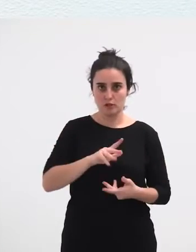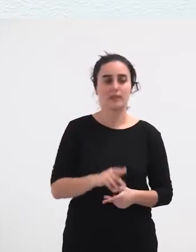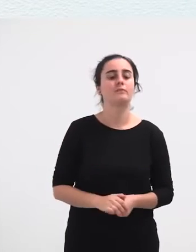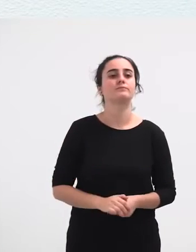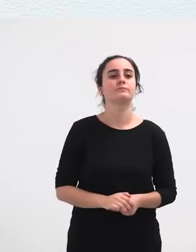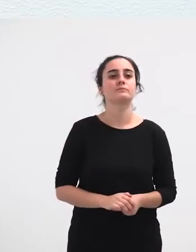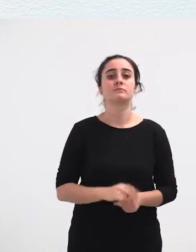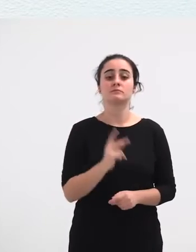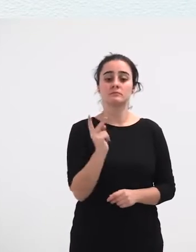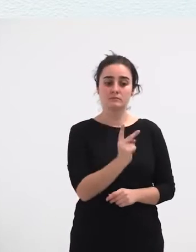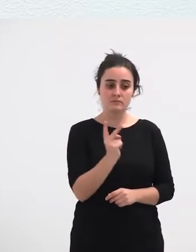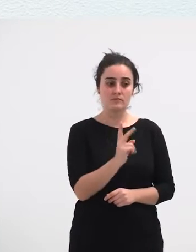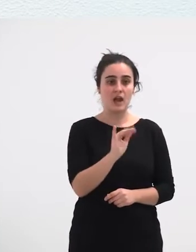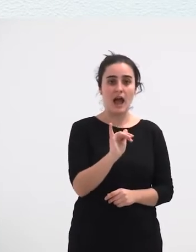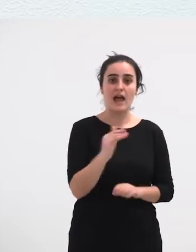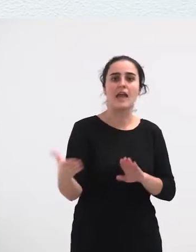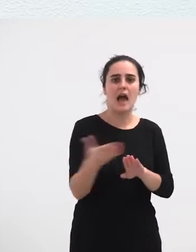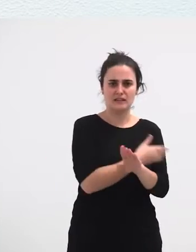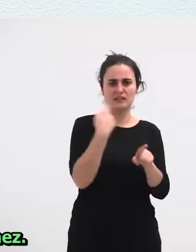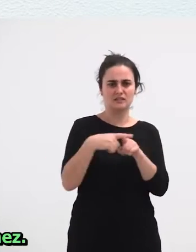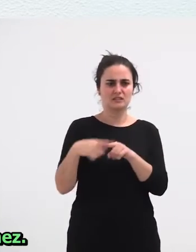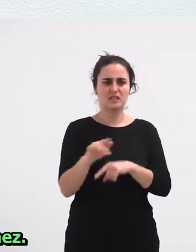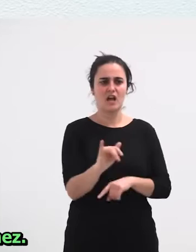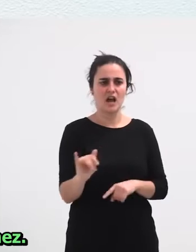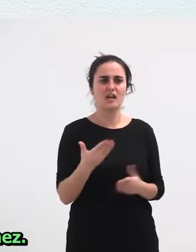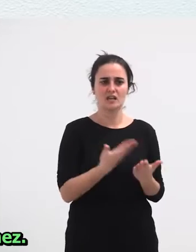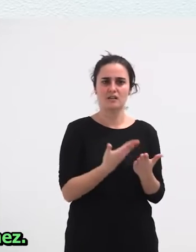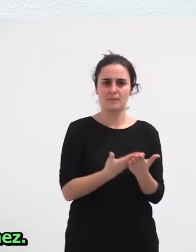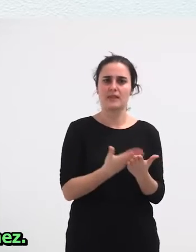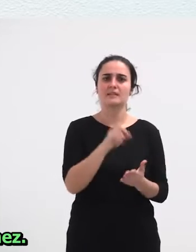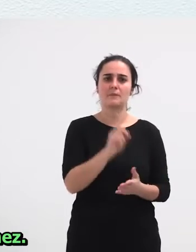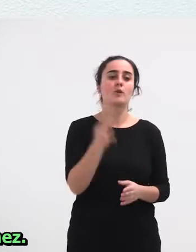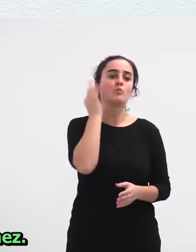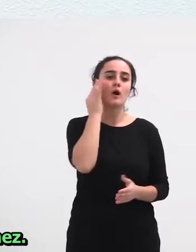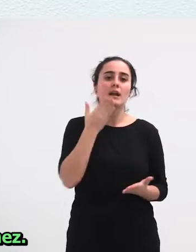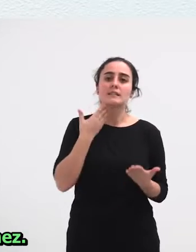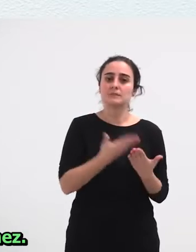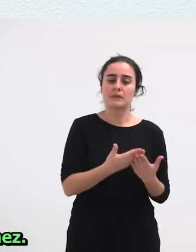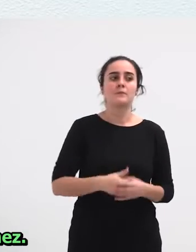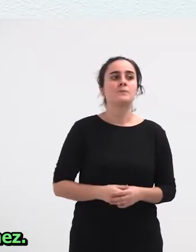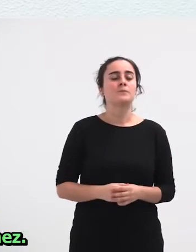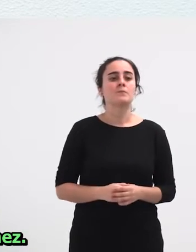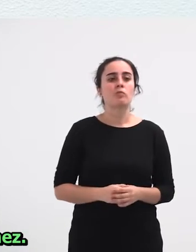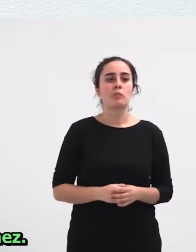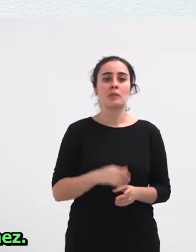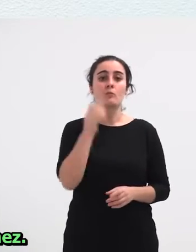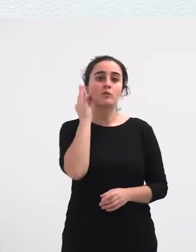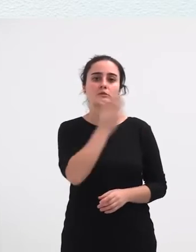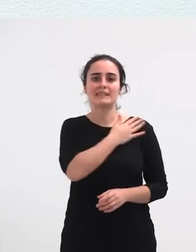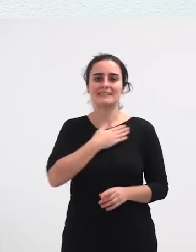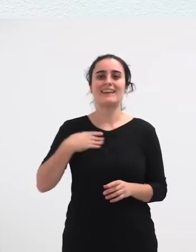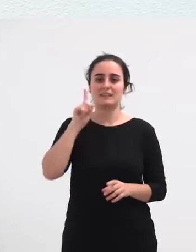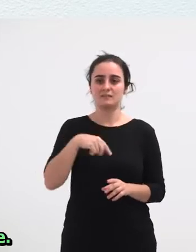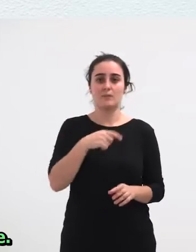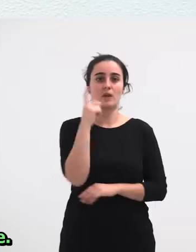Gau Bi Herrietan Badaude Eskariak Makumek Egin Dakoak Alardetan Parte hartu Noi Dutela Esan